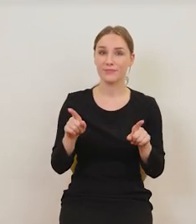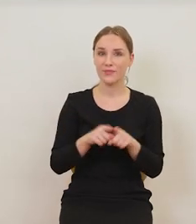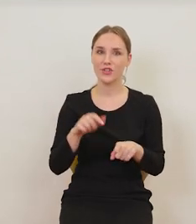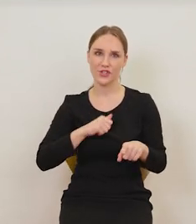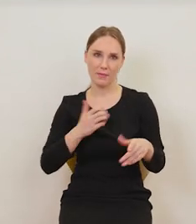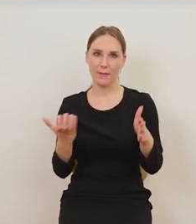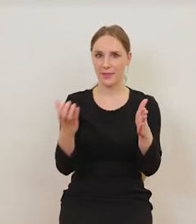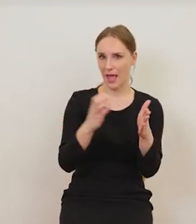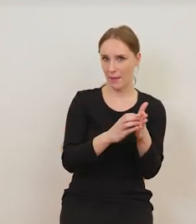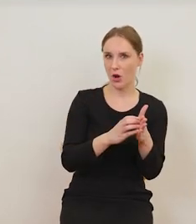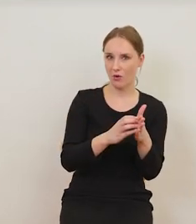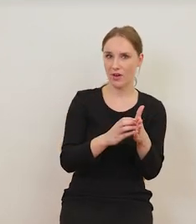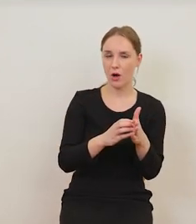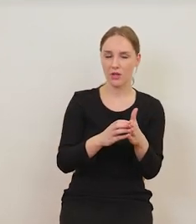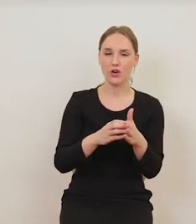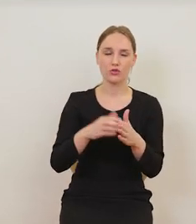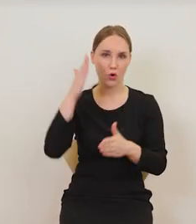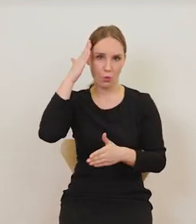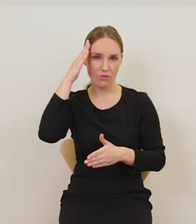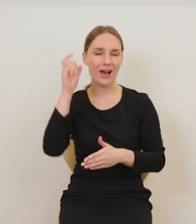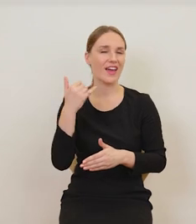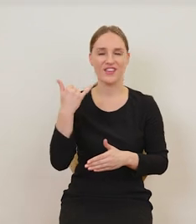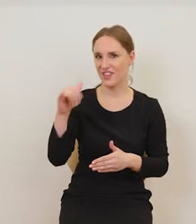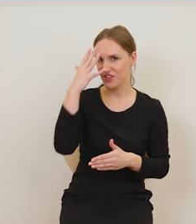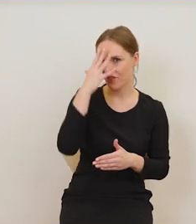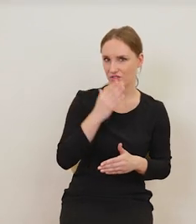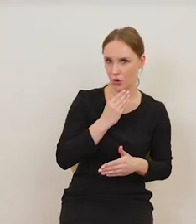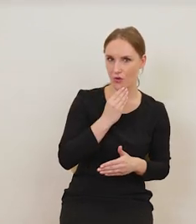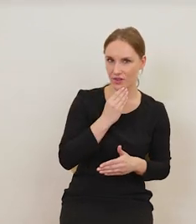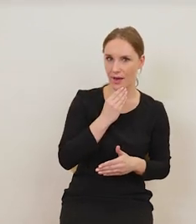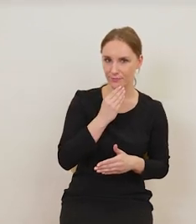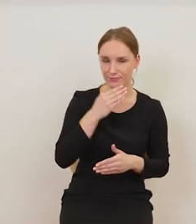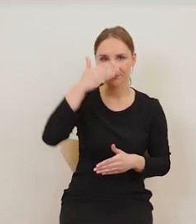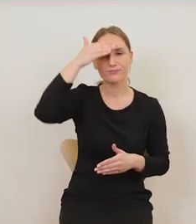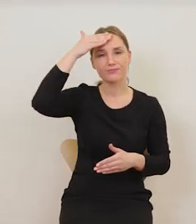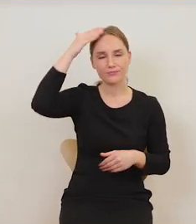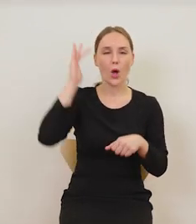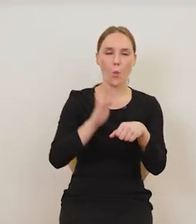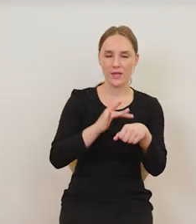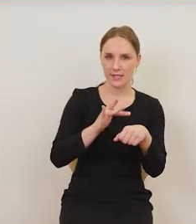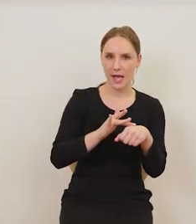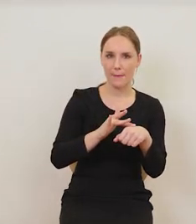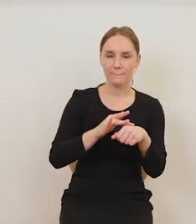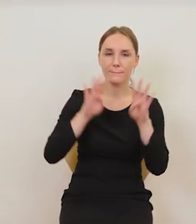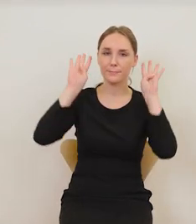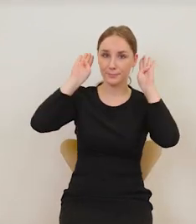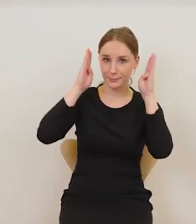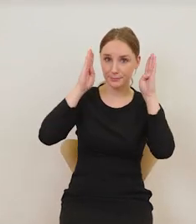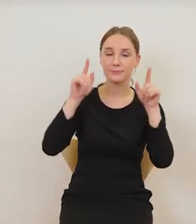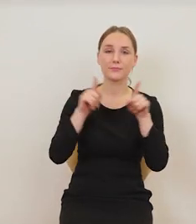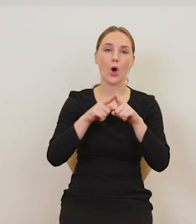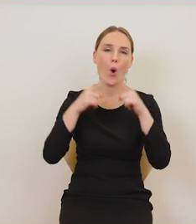autoportret. Również jego głowa już nieco inaczej wygląda. To wyłysiały takie gładkie czoło, odstające uszy, już